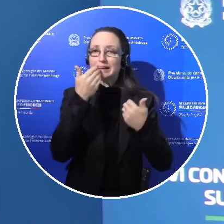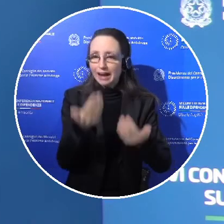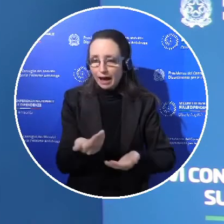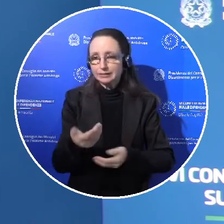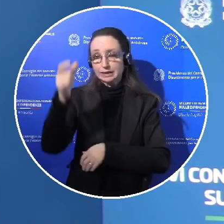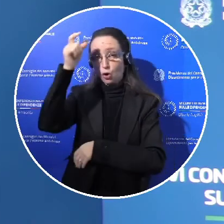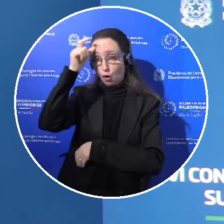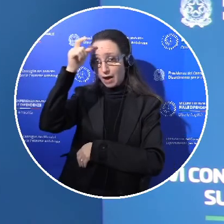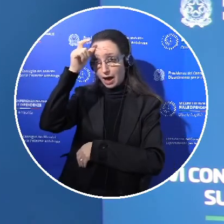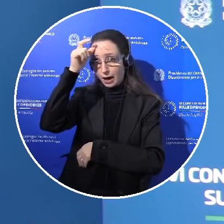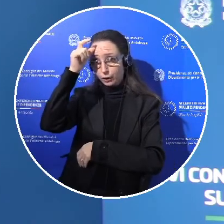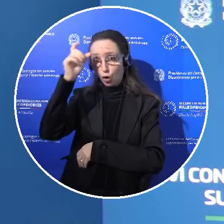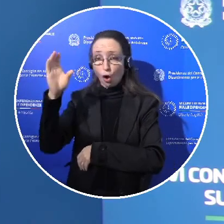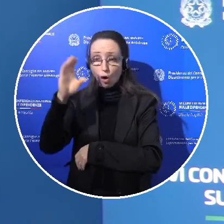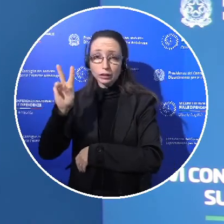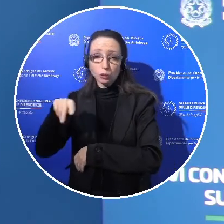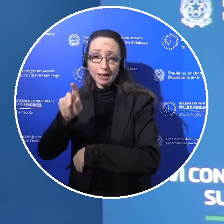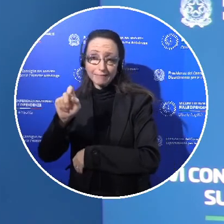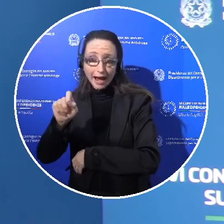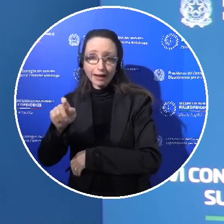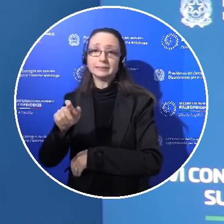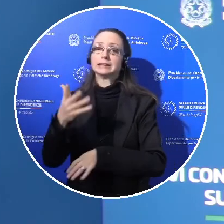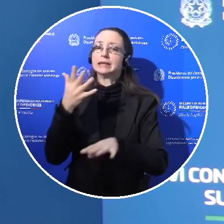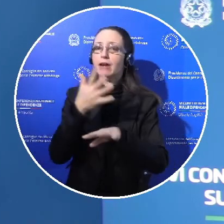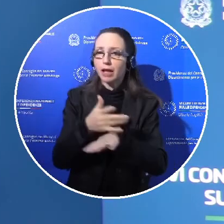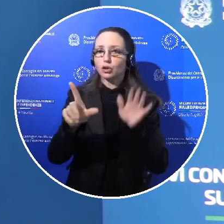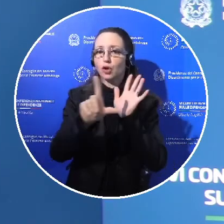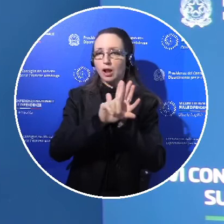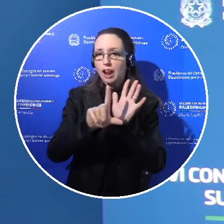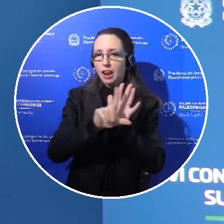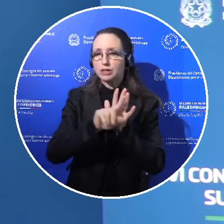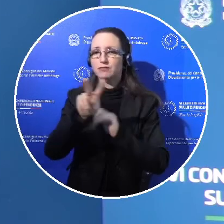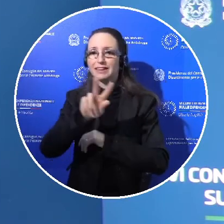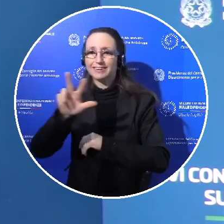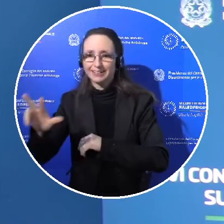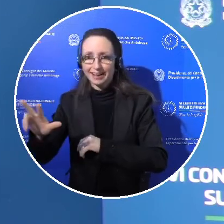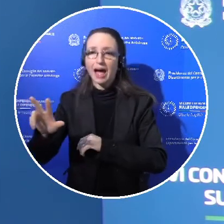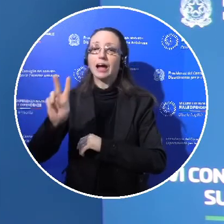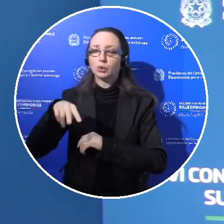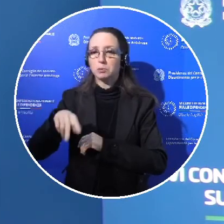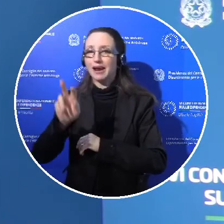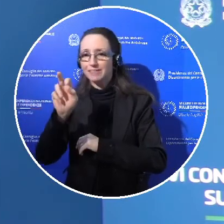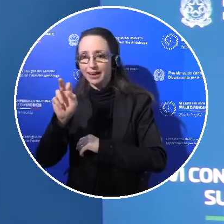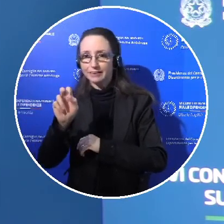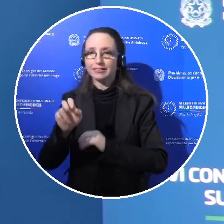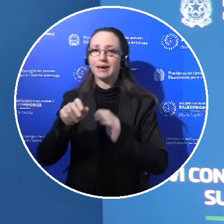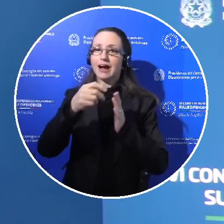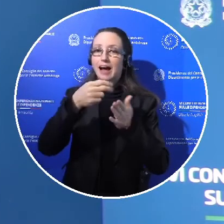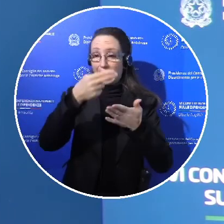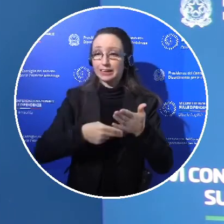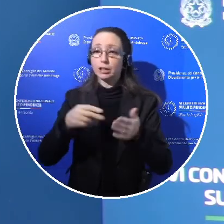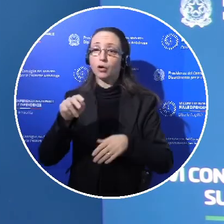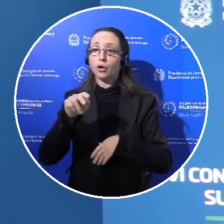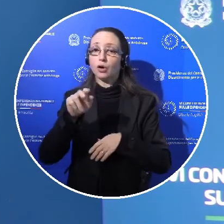Governo Conte nel 2020, con il decreto legge 23 del 2020 all'articolo 31, sono state attribuite le qualifiche di